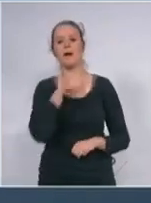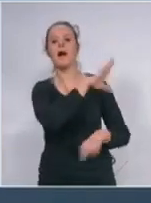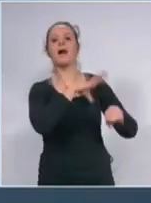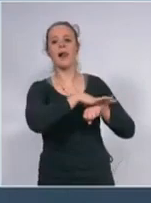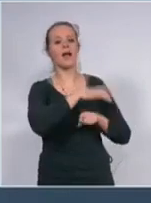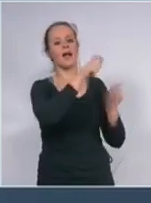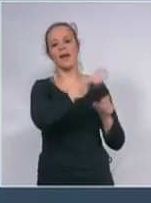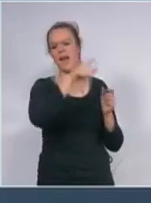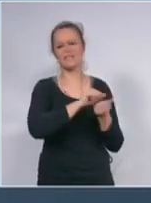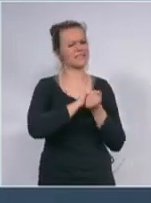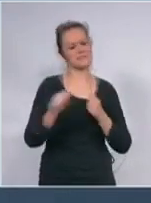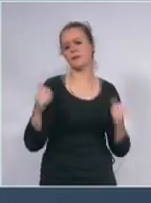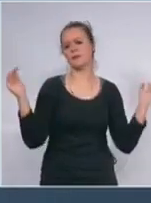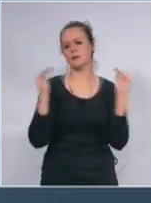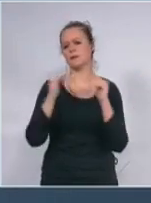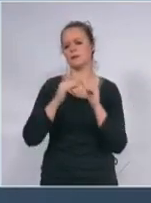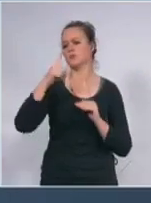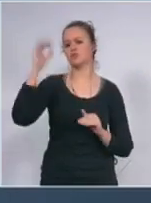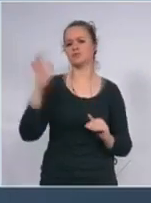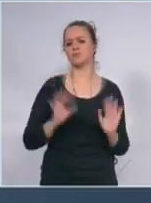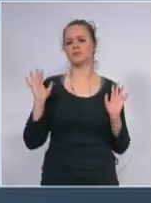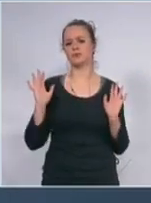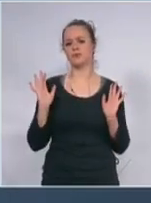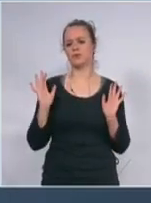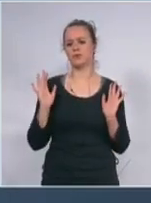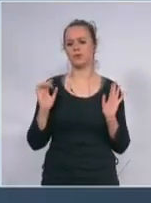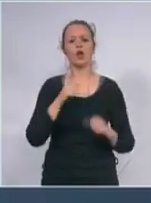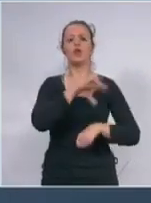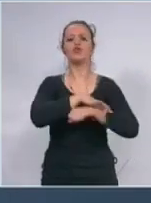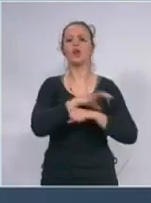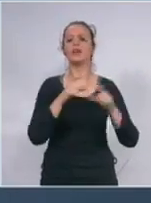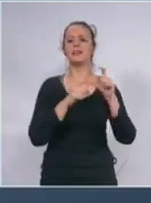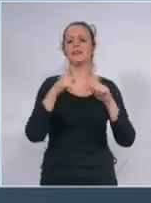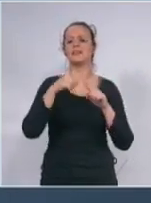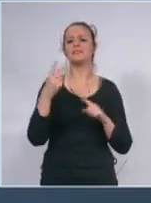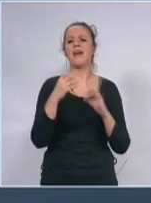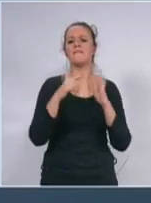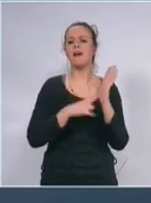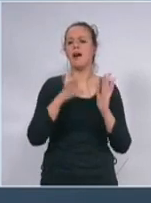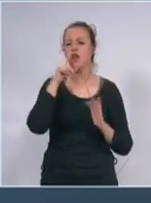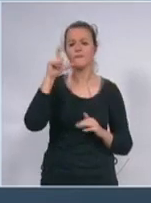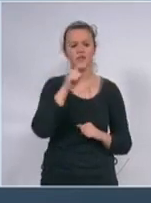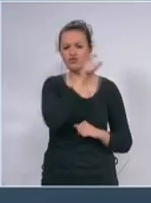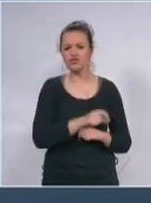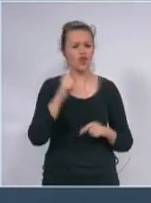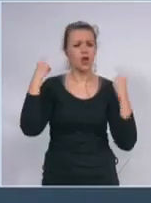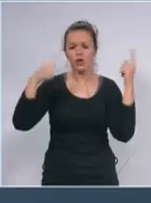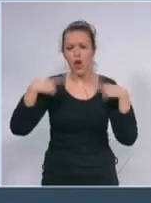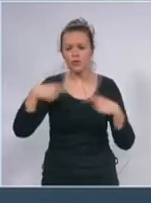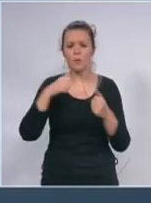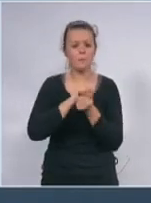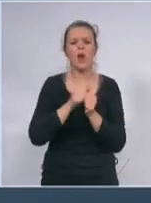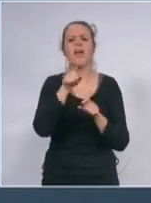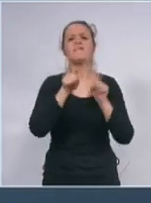Mislim da nisam pogrešio. Ne, absolutno. Doktor Stevanović je taj čovjek koji se bori dan, noć na